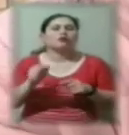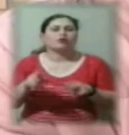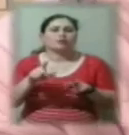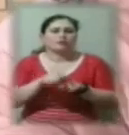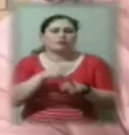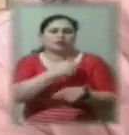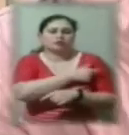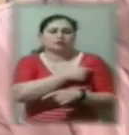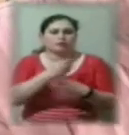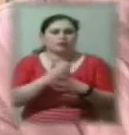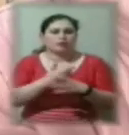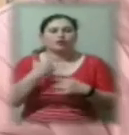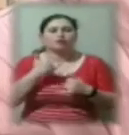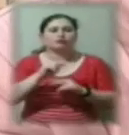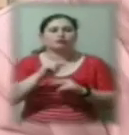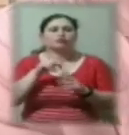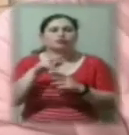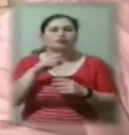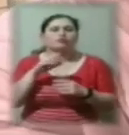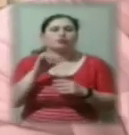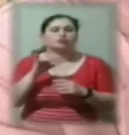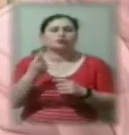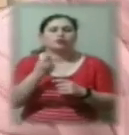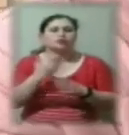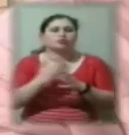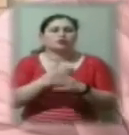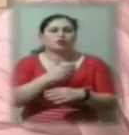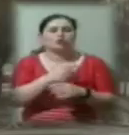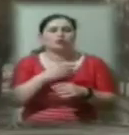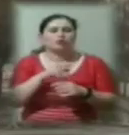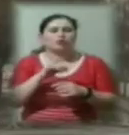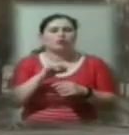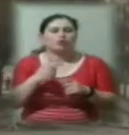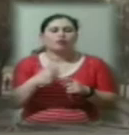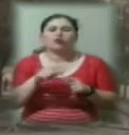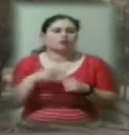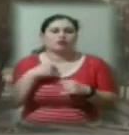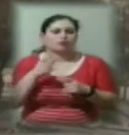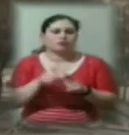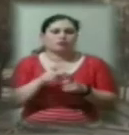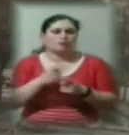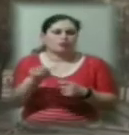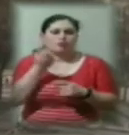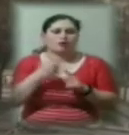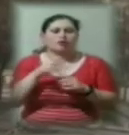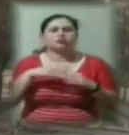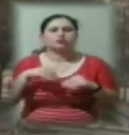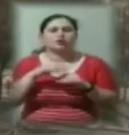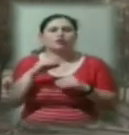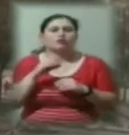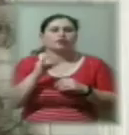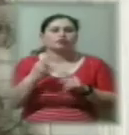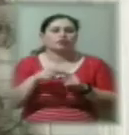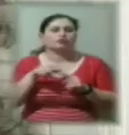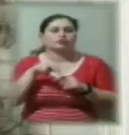вчителі ходять на курси першої медичної допомоги, але я вважаю, це недостатньо. У родині Вікторії також є учениця, ходить до 36-ї